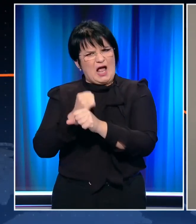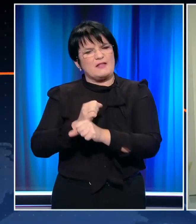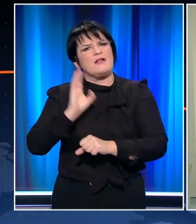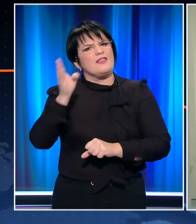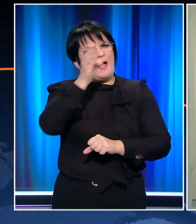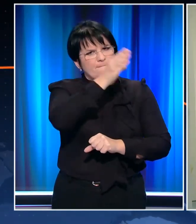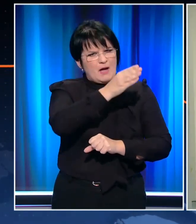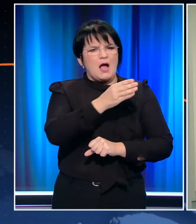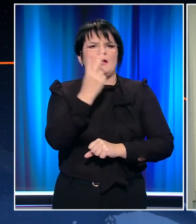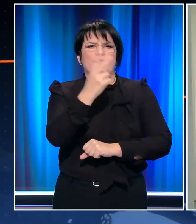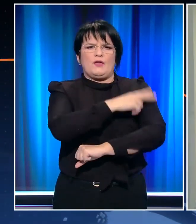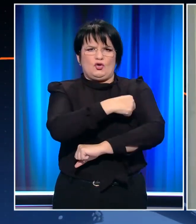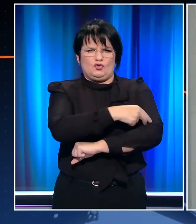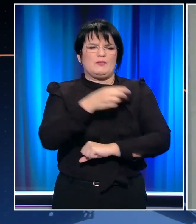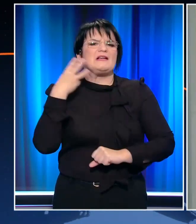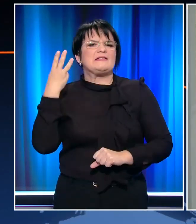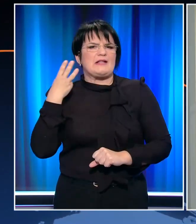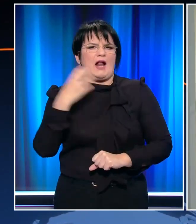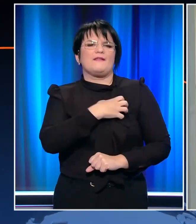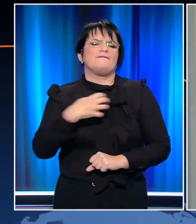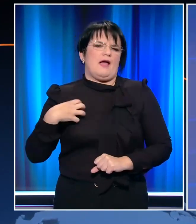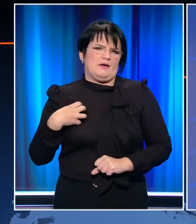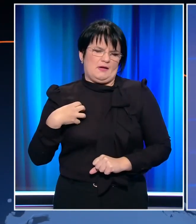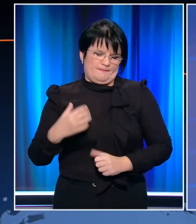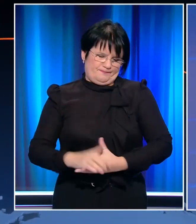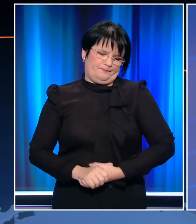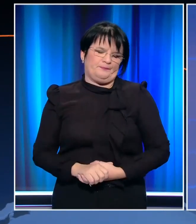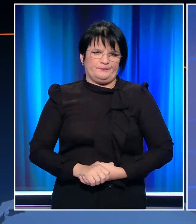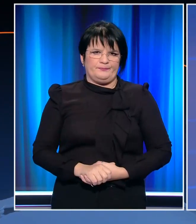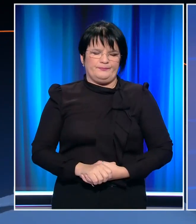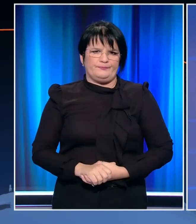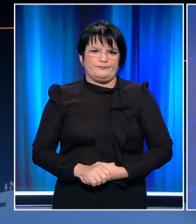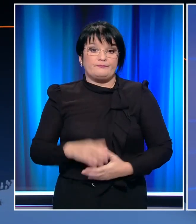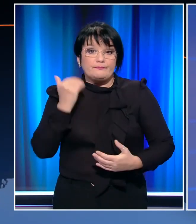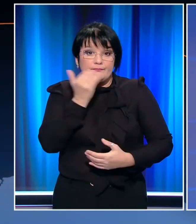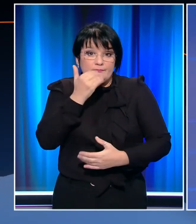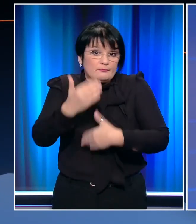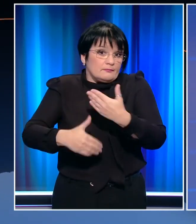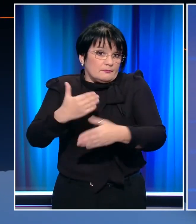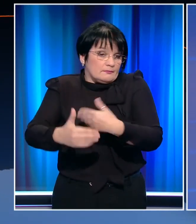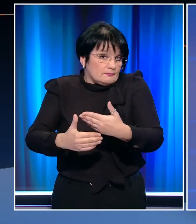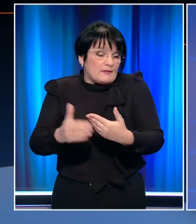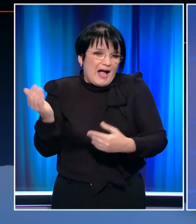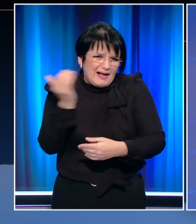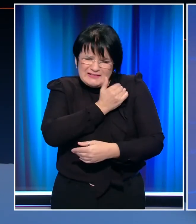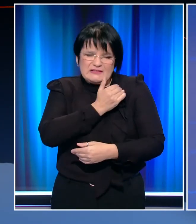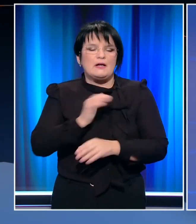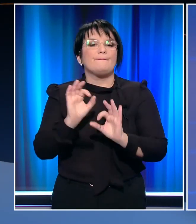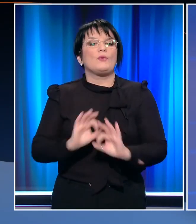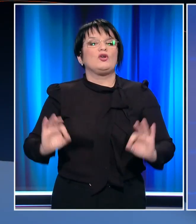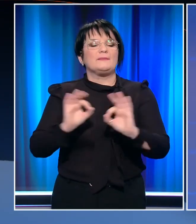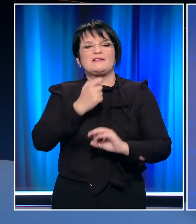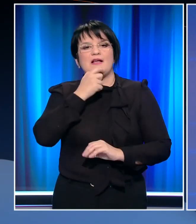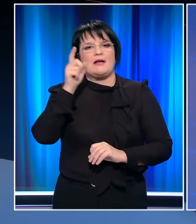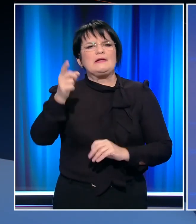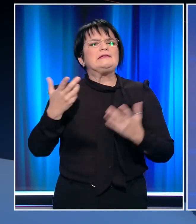αναμένεται να φτάσουν στα νοσοκομεία της Ξάνθης και της Βέρειας. Με επιρετώδεις ρυθμούς και διαδικασίες εξπρές προετοιμάζονται